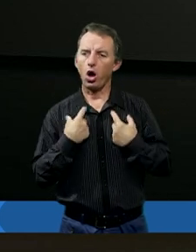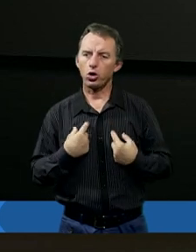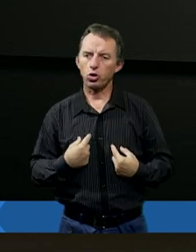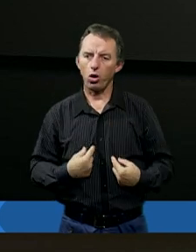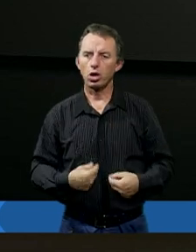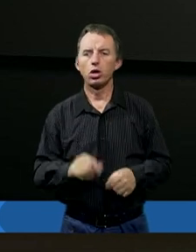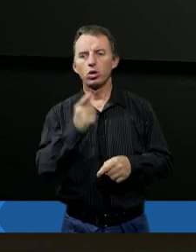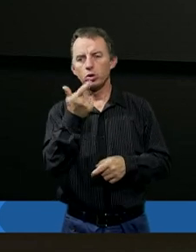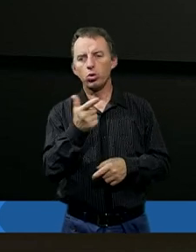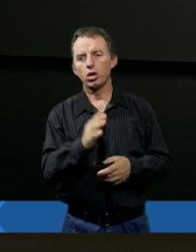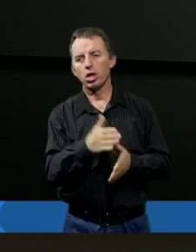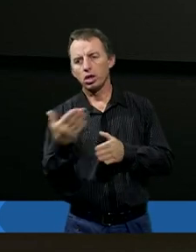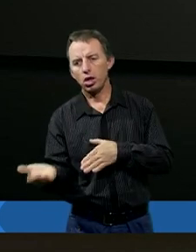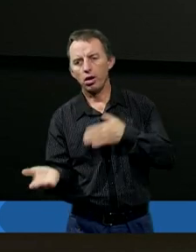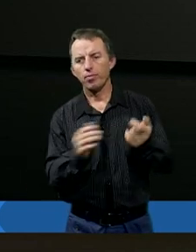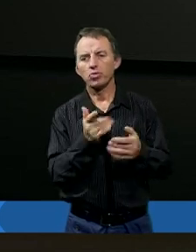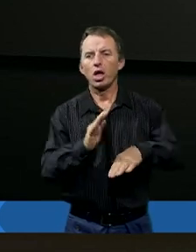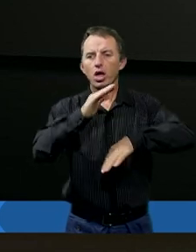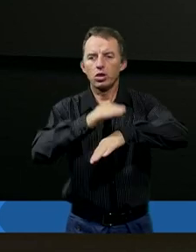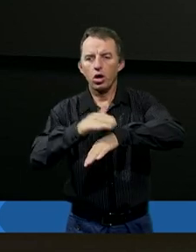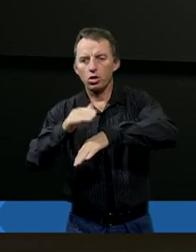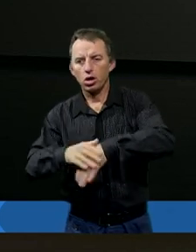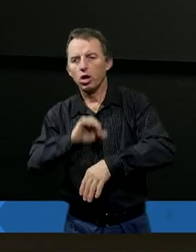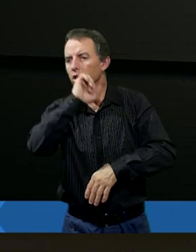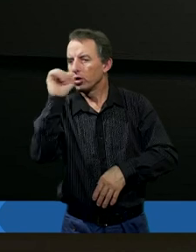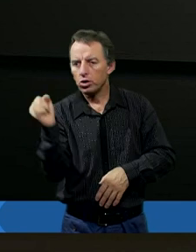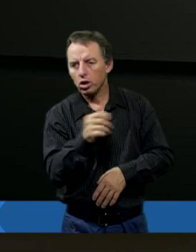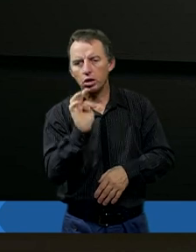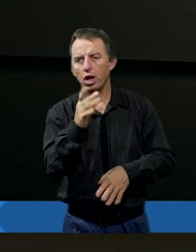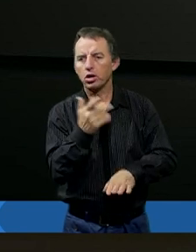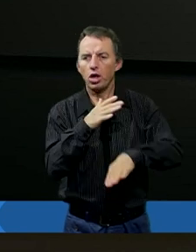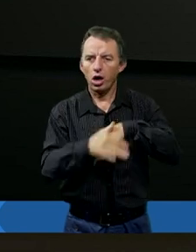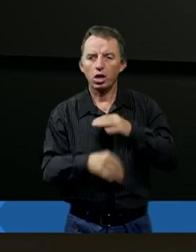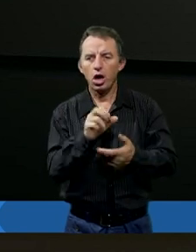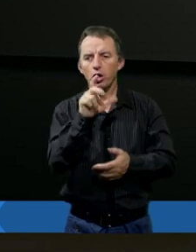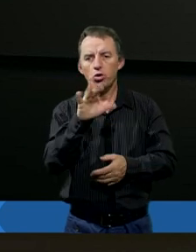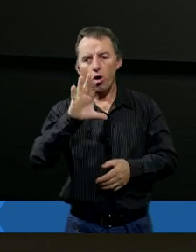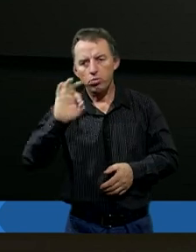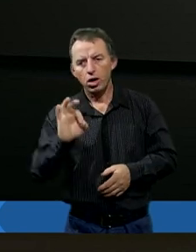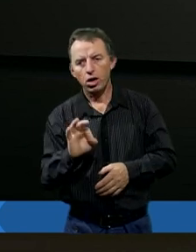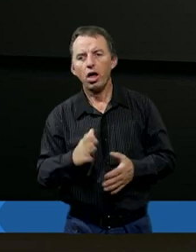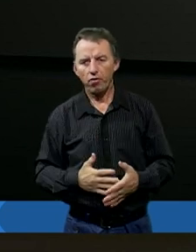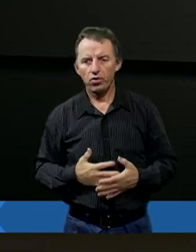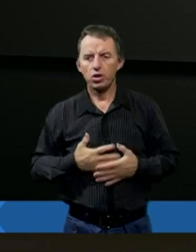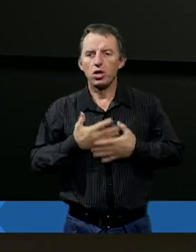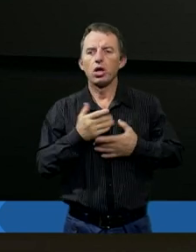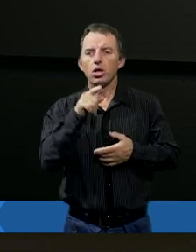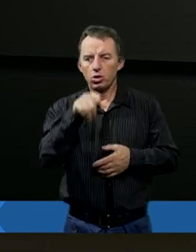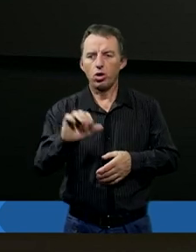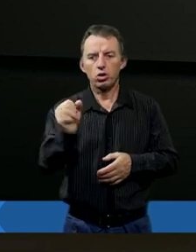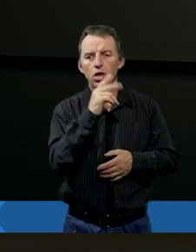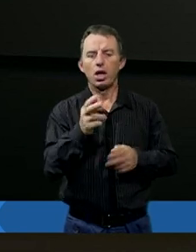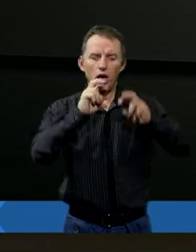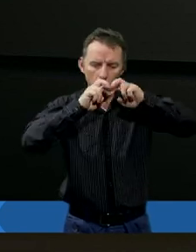osoby. Z drugiej strony nie dotknął mnie nigdy na pewno aż takie nieszczęście jak Hioba. Natomiast wydaje mi się, że to